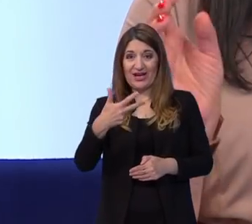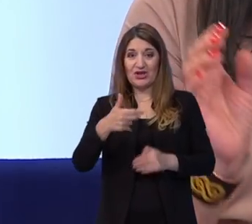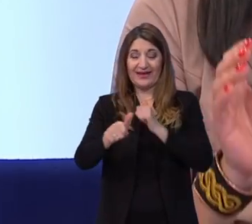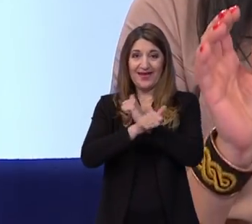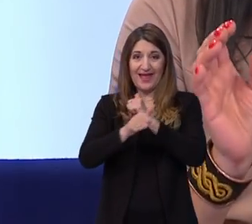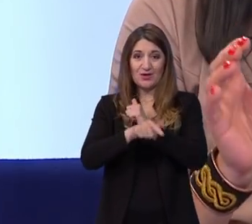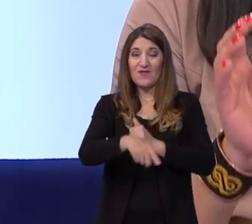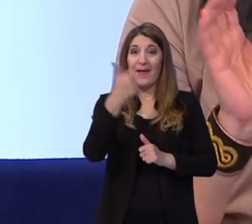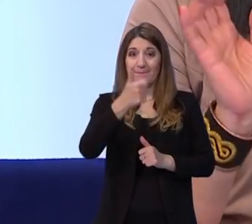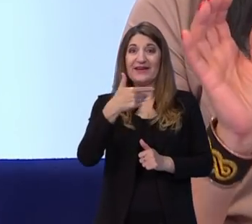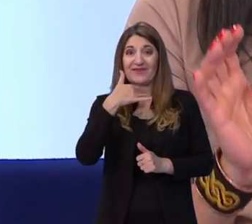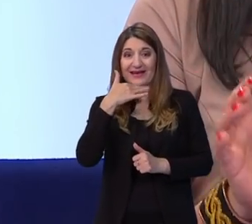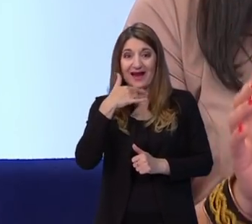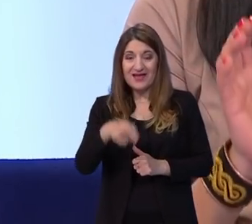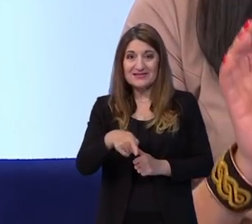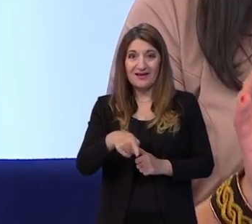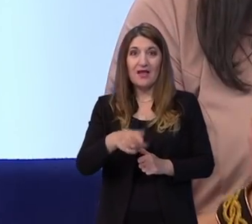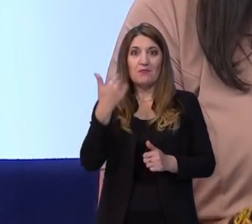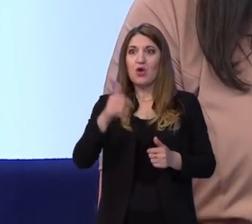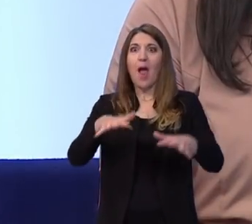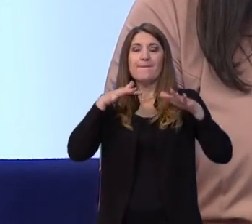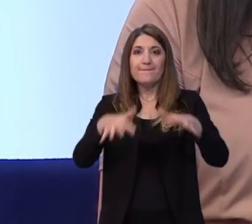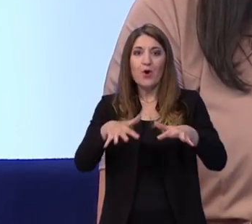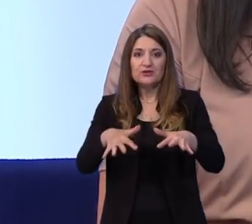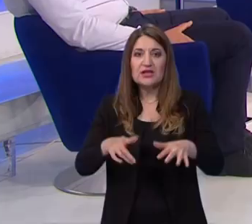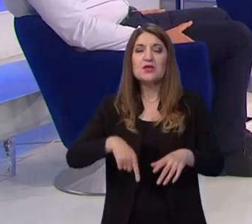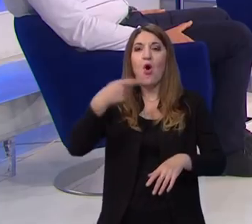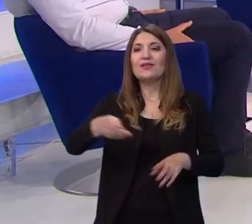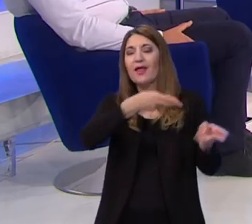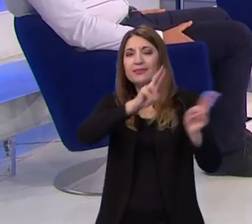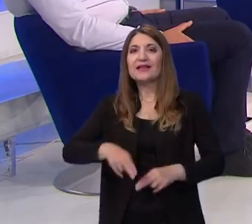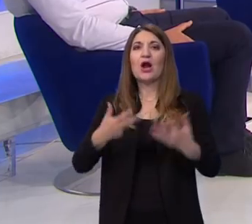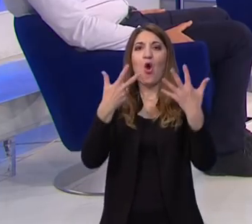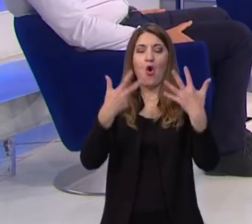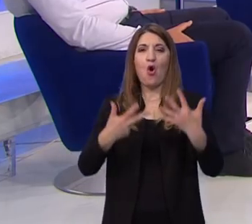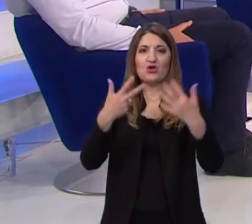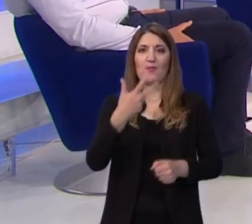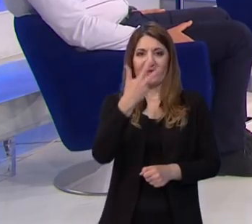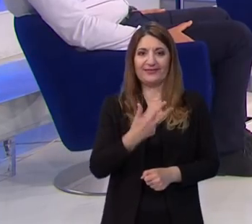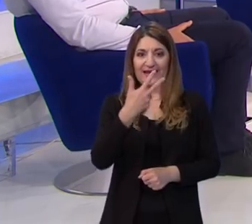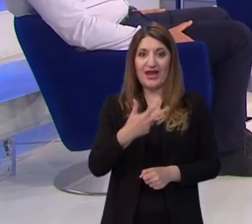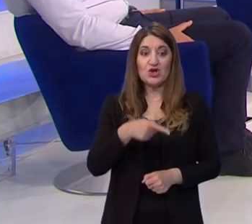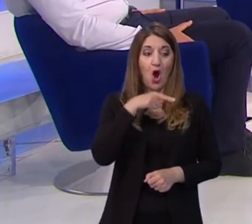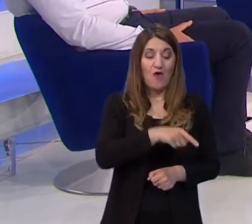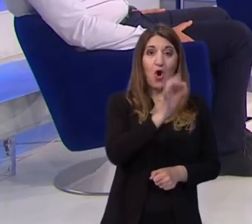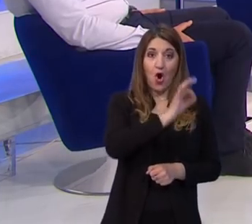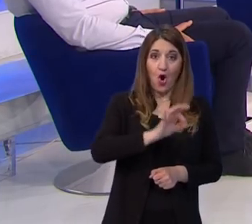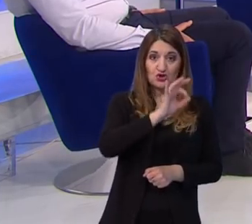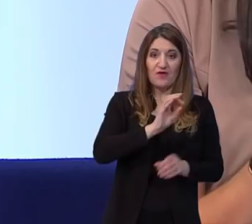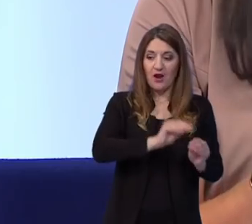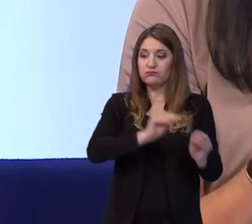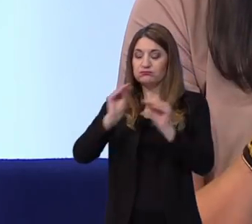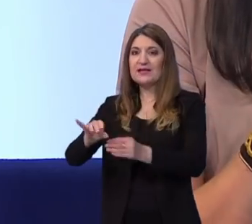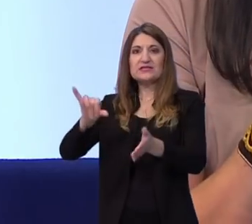online, znači onda nas je zadesio potres, vratili smo se uživo 8.3. Međutim, taj prijelaz iz osnovne u srednju školu i